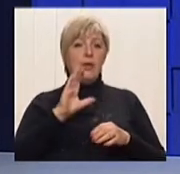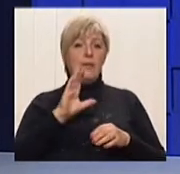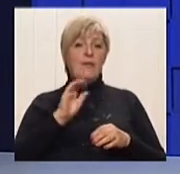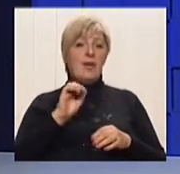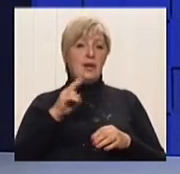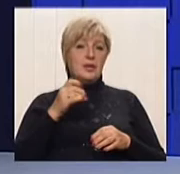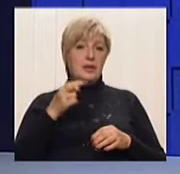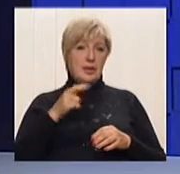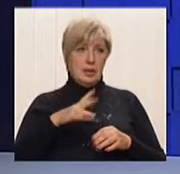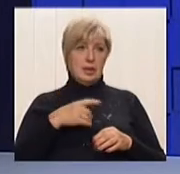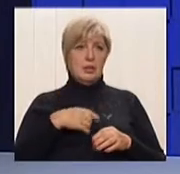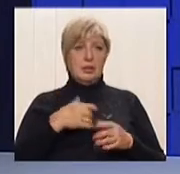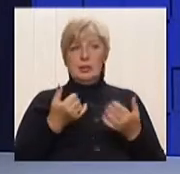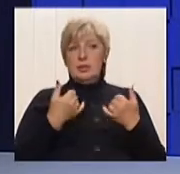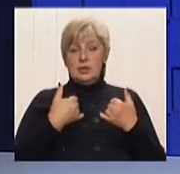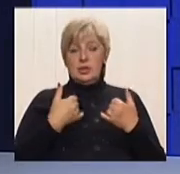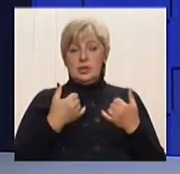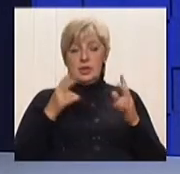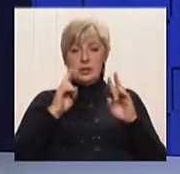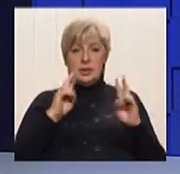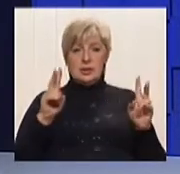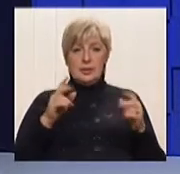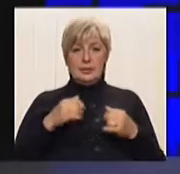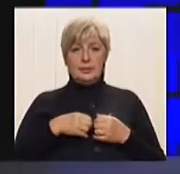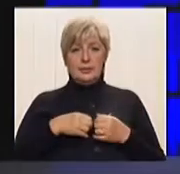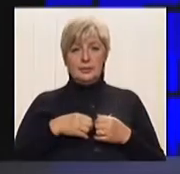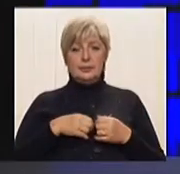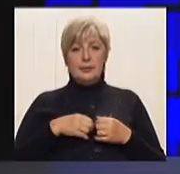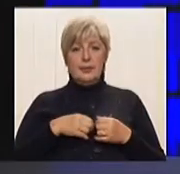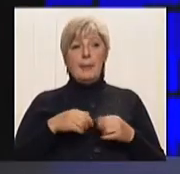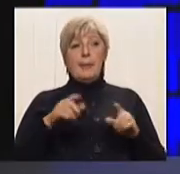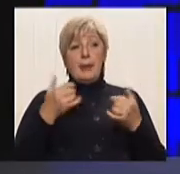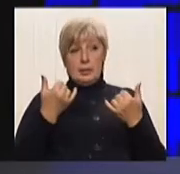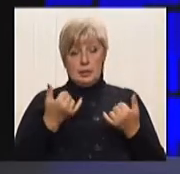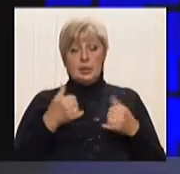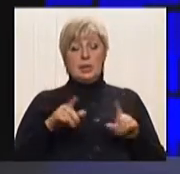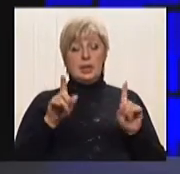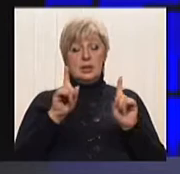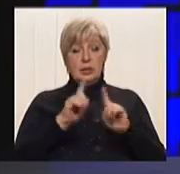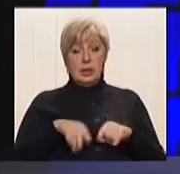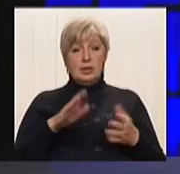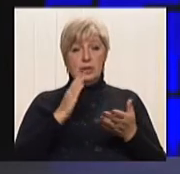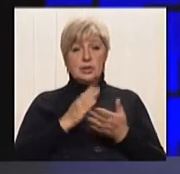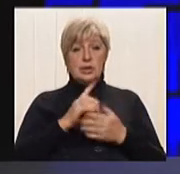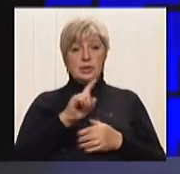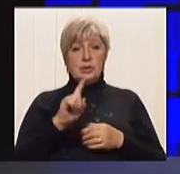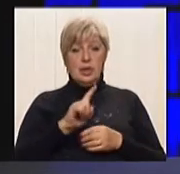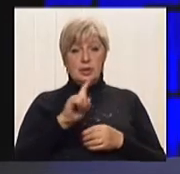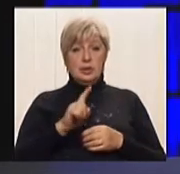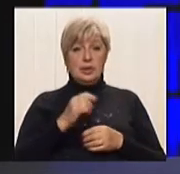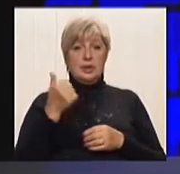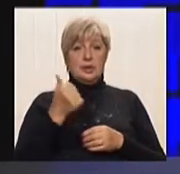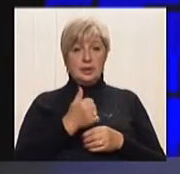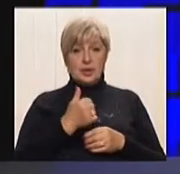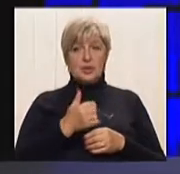поняття. Чесно скажу, зараз не знаю. Нині в 9 класі так само одна година на тиждень є у програмі правознавства. Тоді це